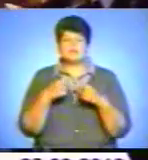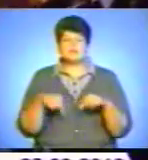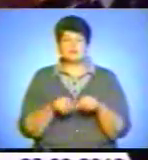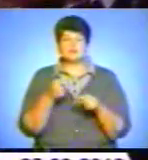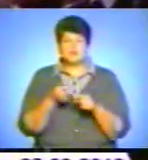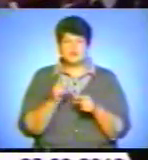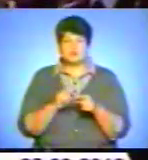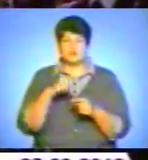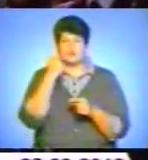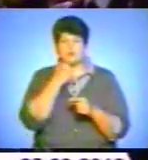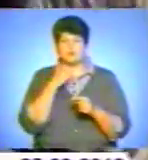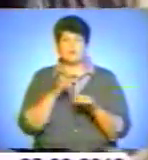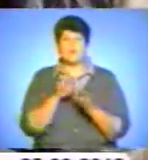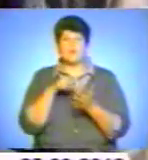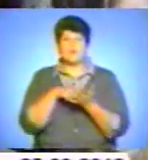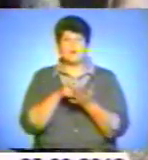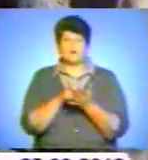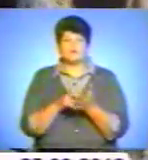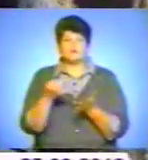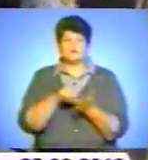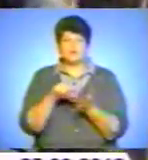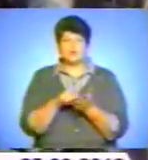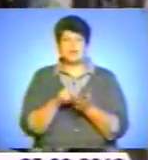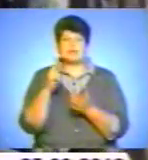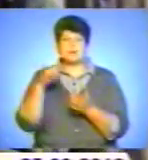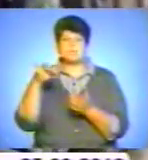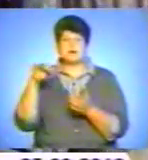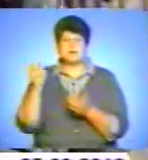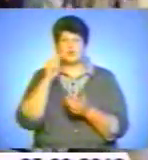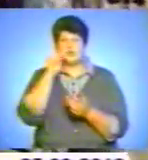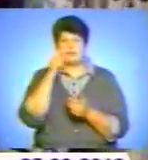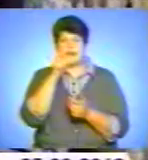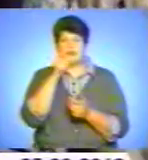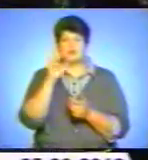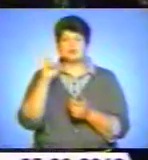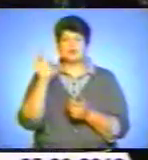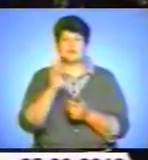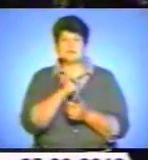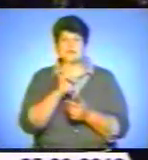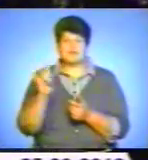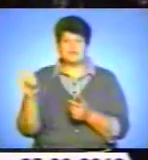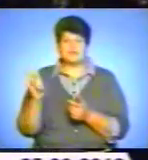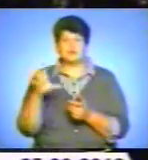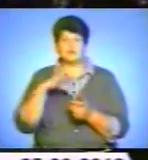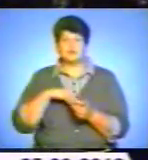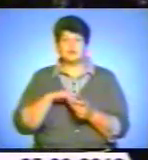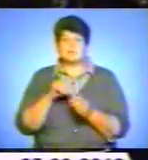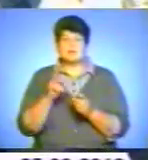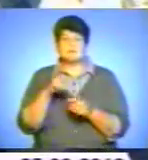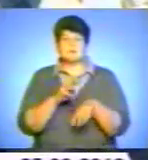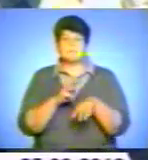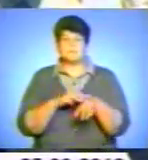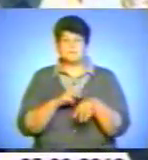для військовослужбовців та правоохоронців виступив Департамент патріаршої курії Української греко-католицької церкви у справах душпастерства силових структур.